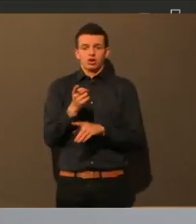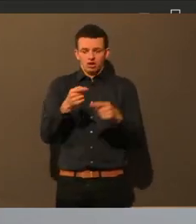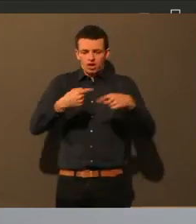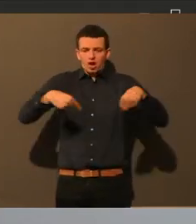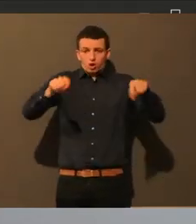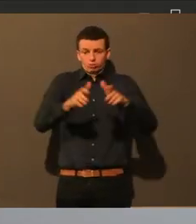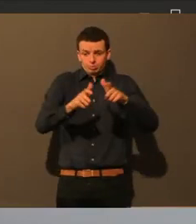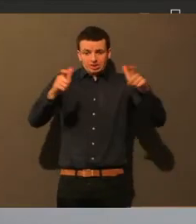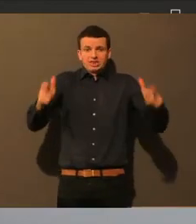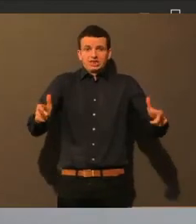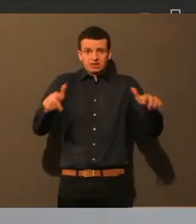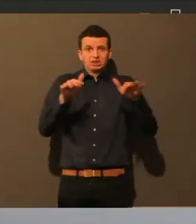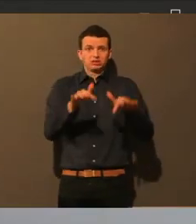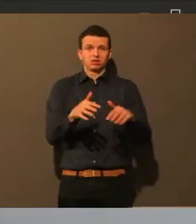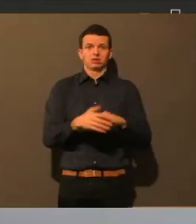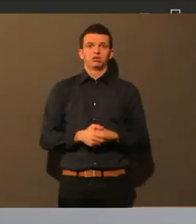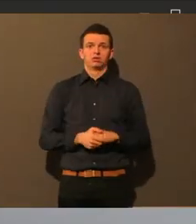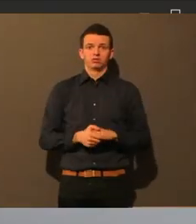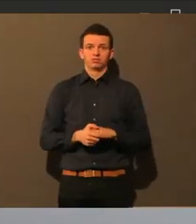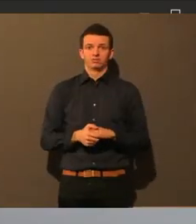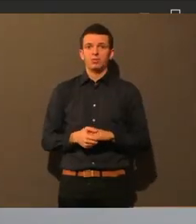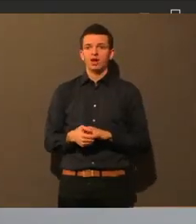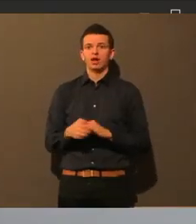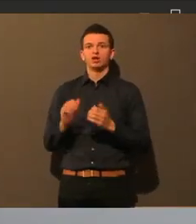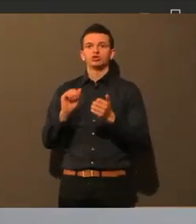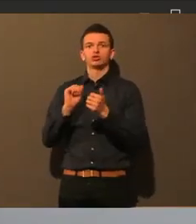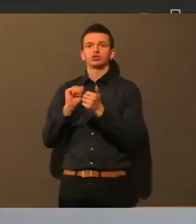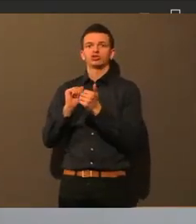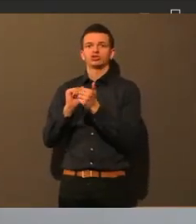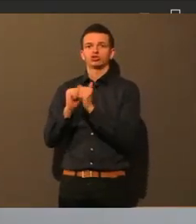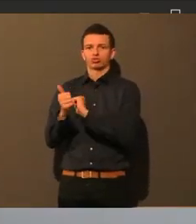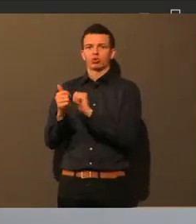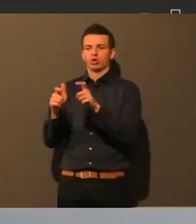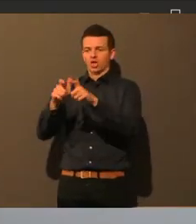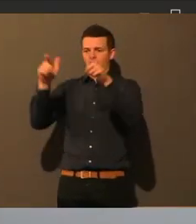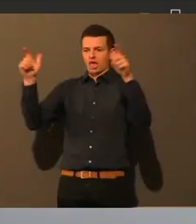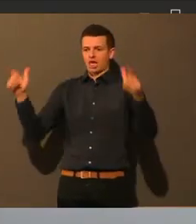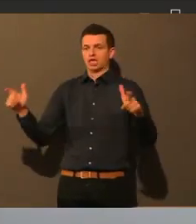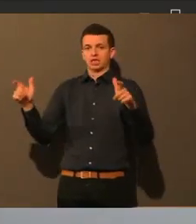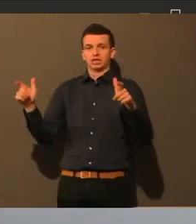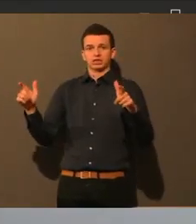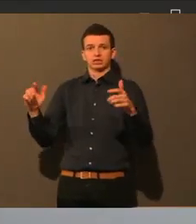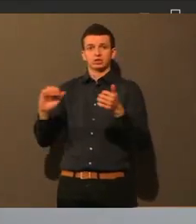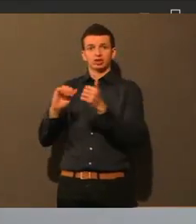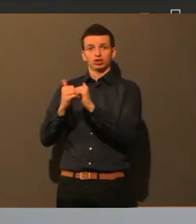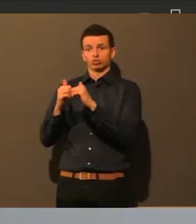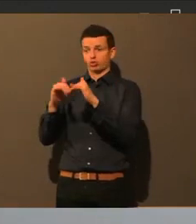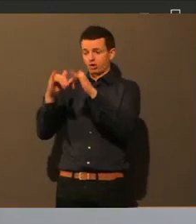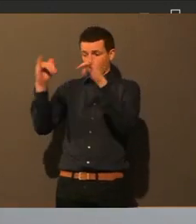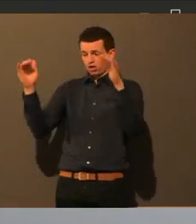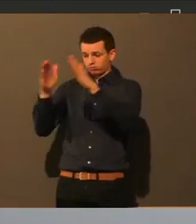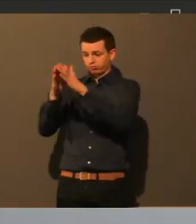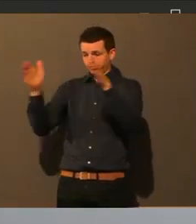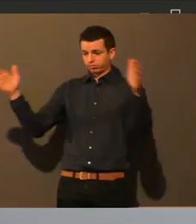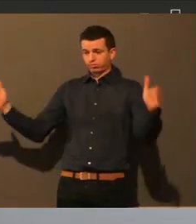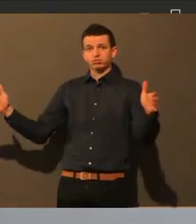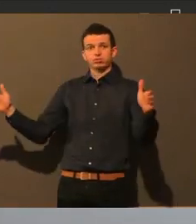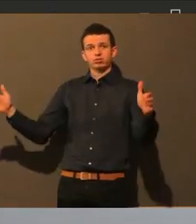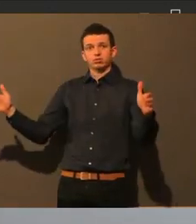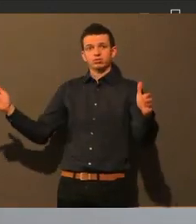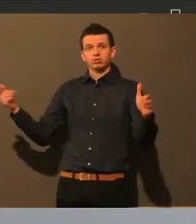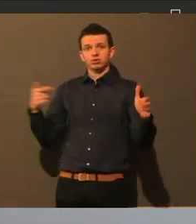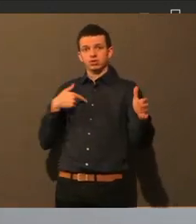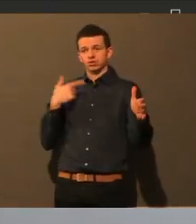bis die Lehrer, die von der Stunde her einfach wechseln, habe ich halt